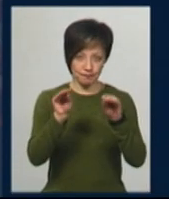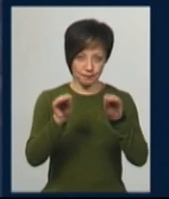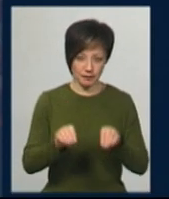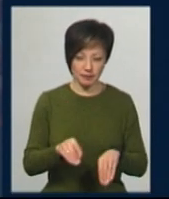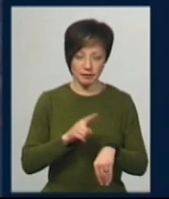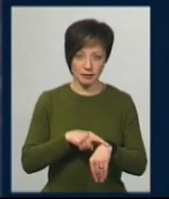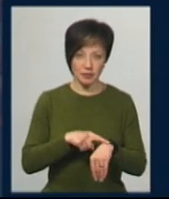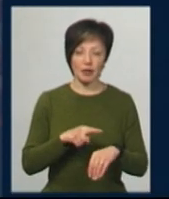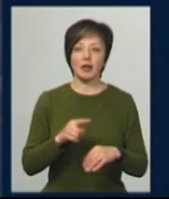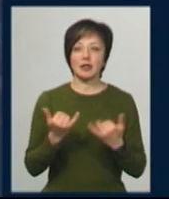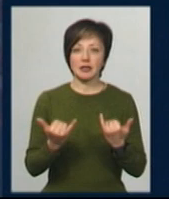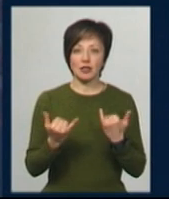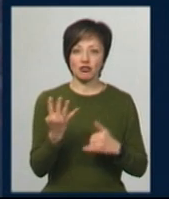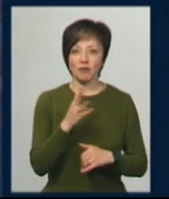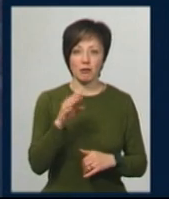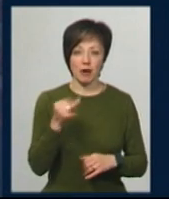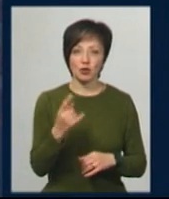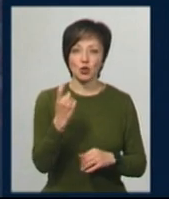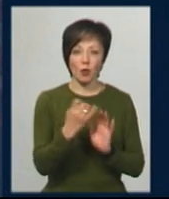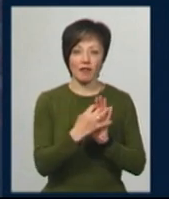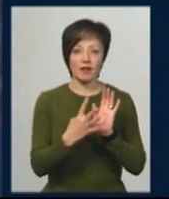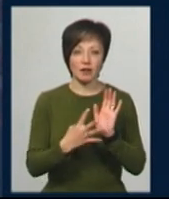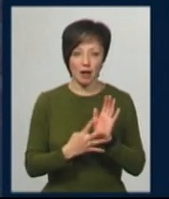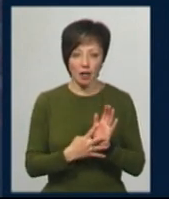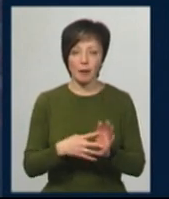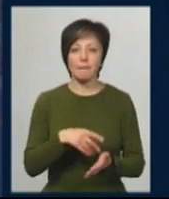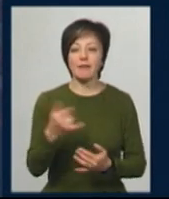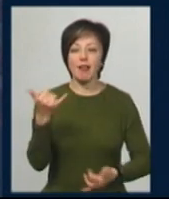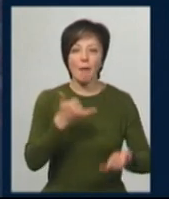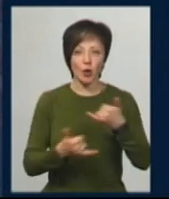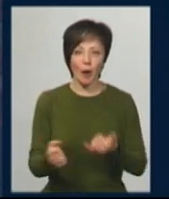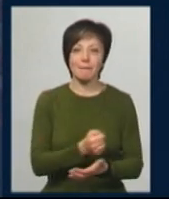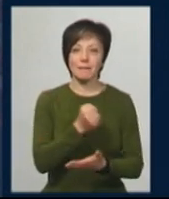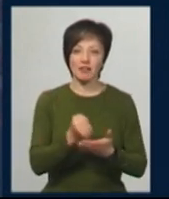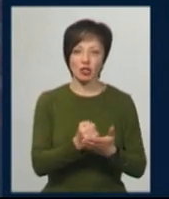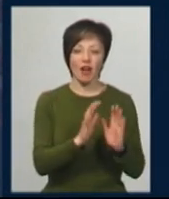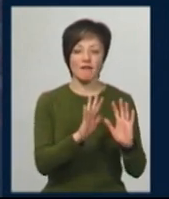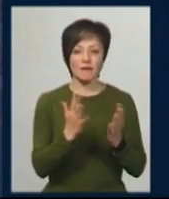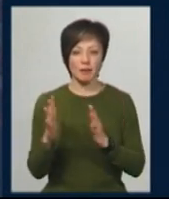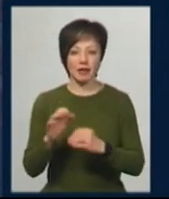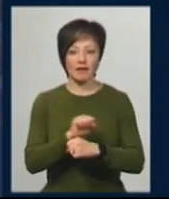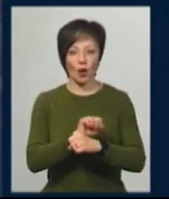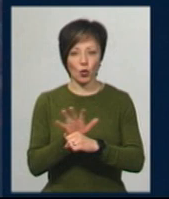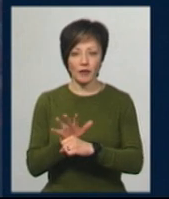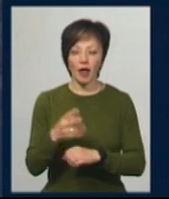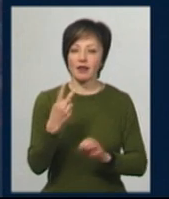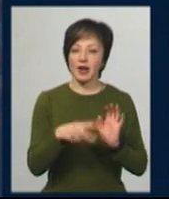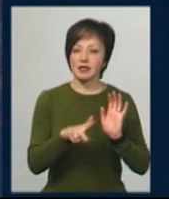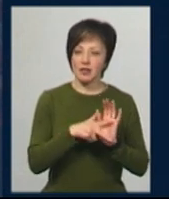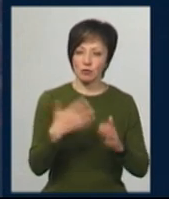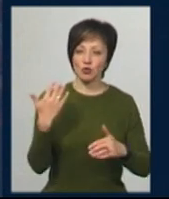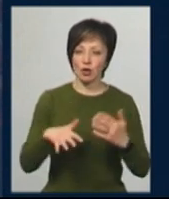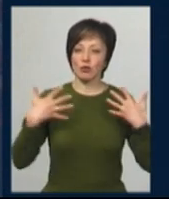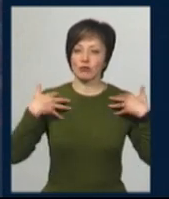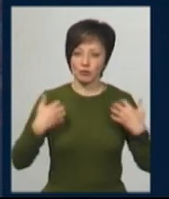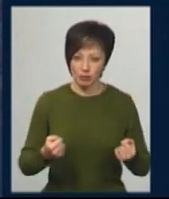годину 4 травня в області 119 лабораторно підтверджених випадків на COVID-19. З них 28 одужало,